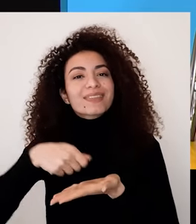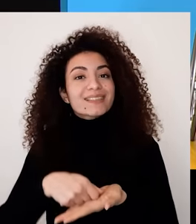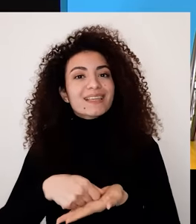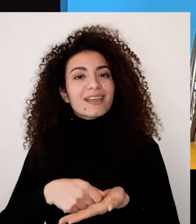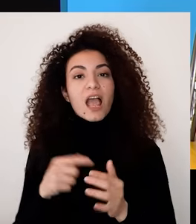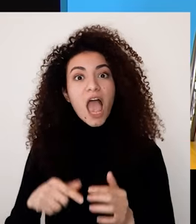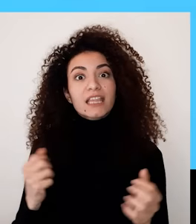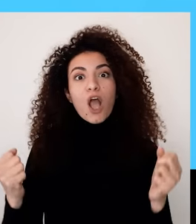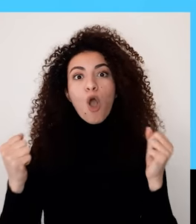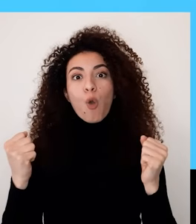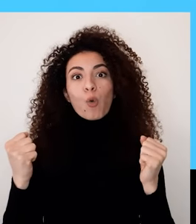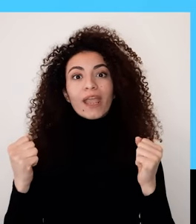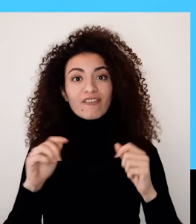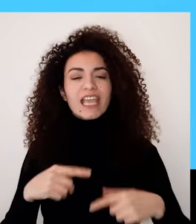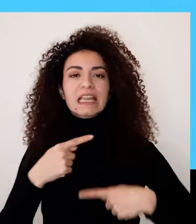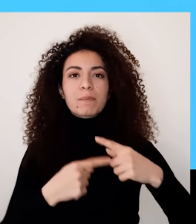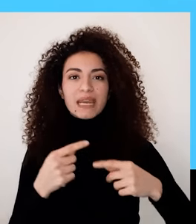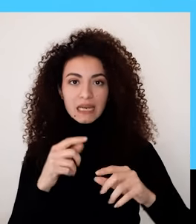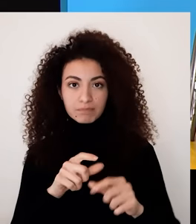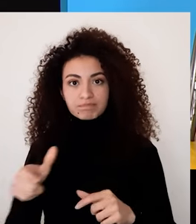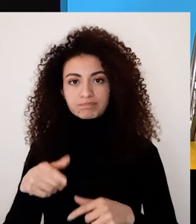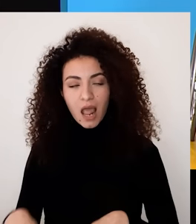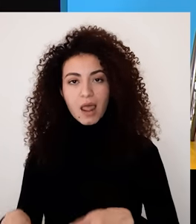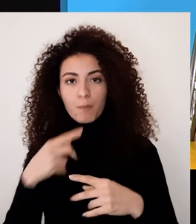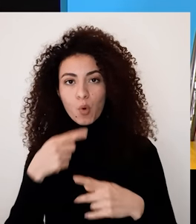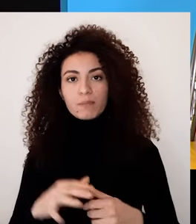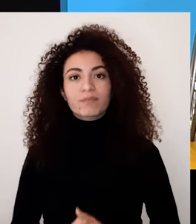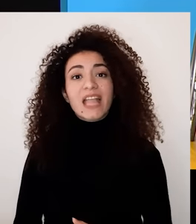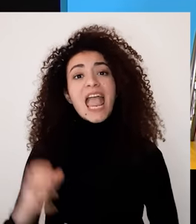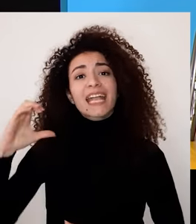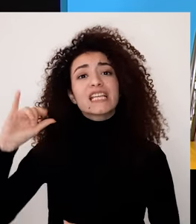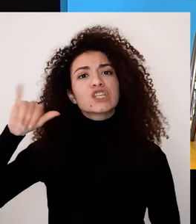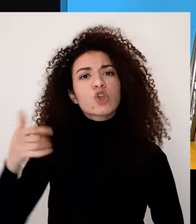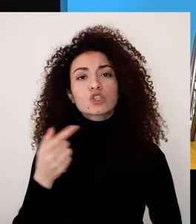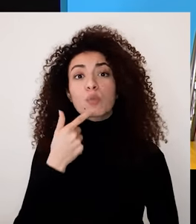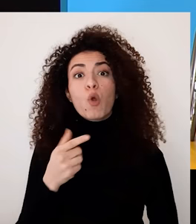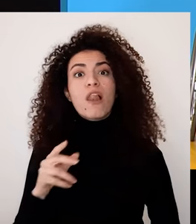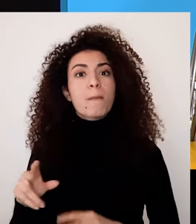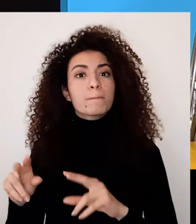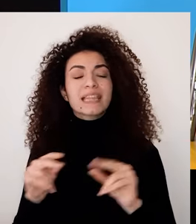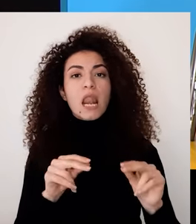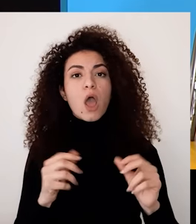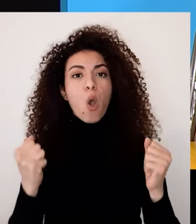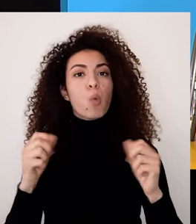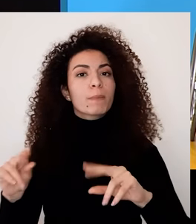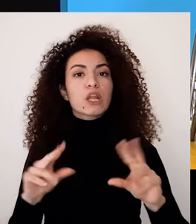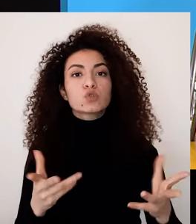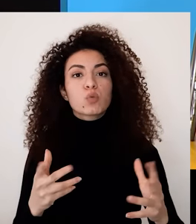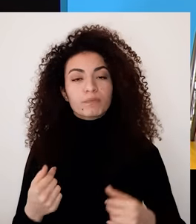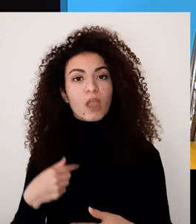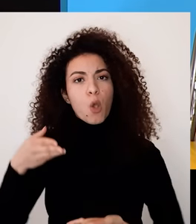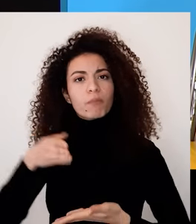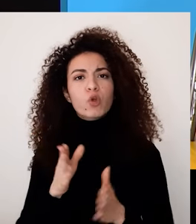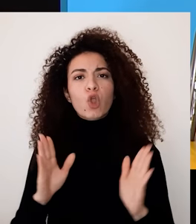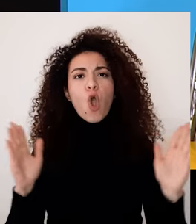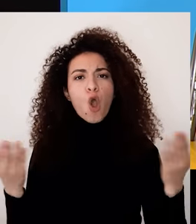القدرة على التأثير وبتفصيل هذا النوع من القوة مستعرض تمرين الفكرة التالية بيقدم كريس جونسون مثل مساعد